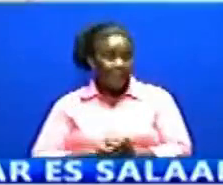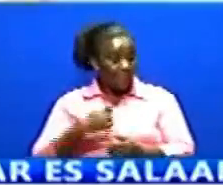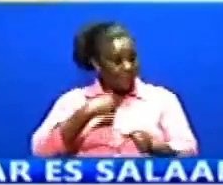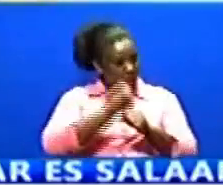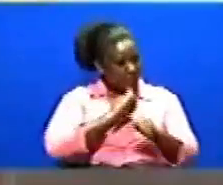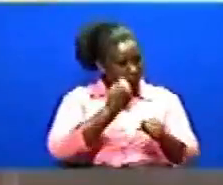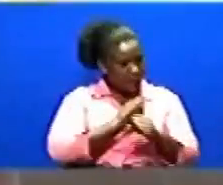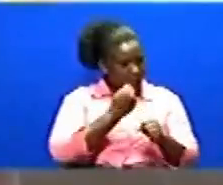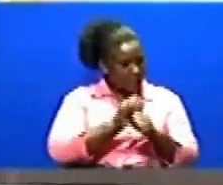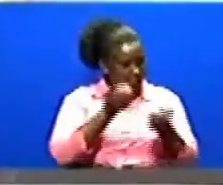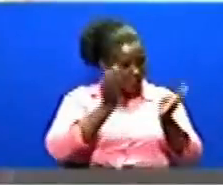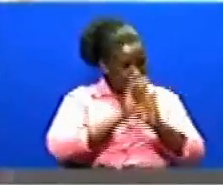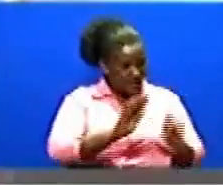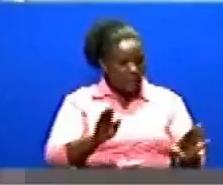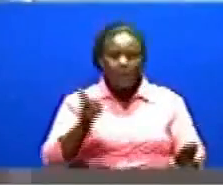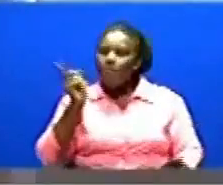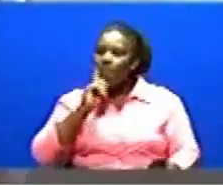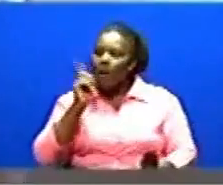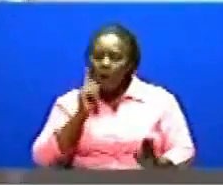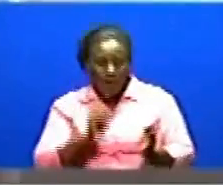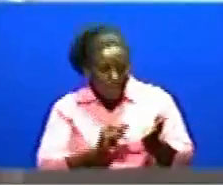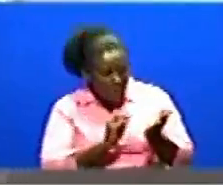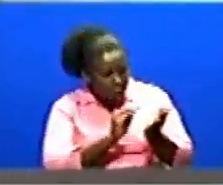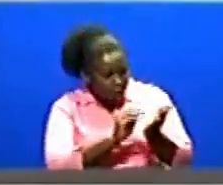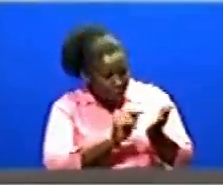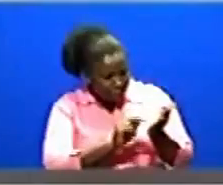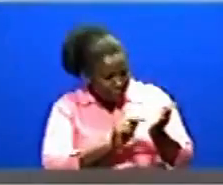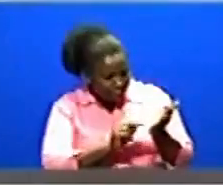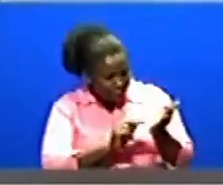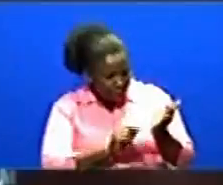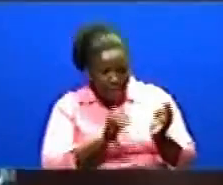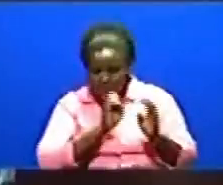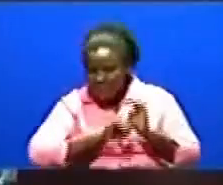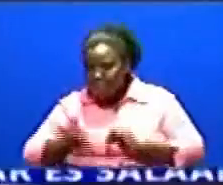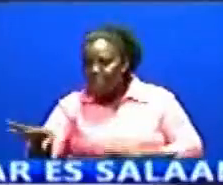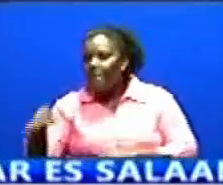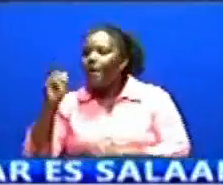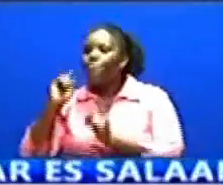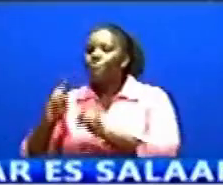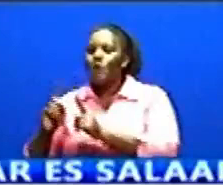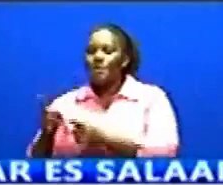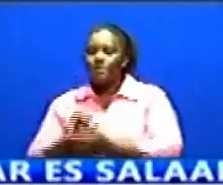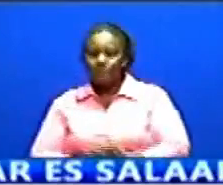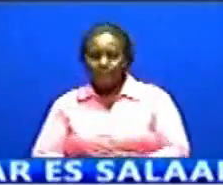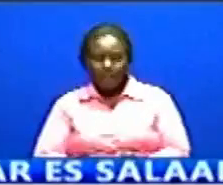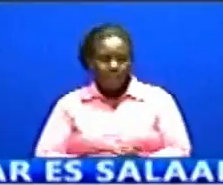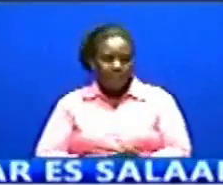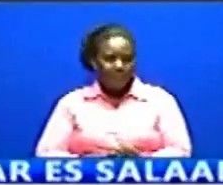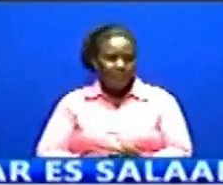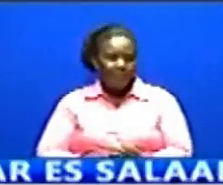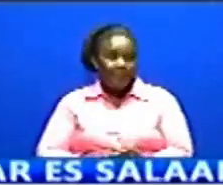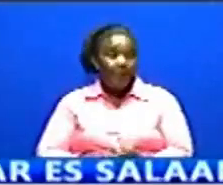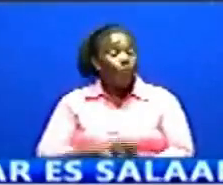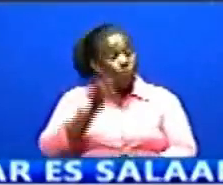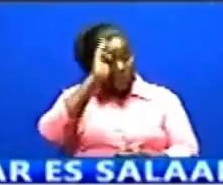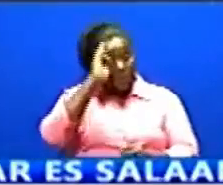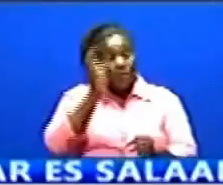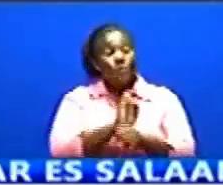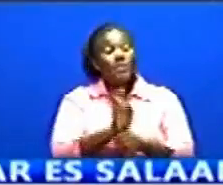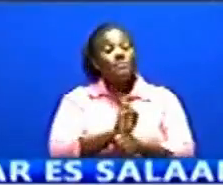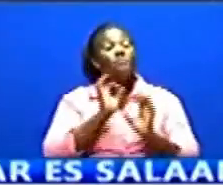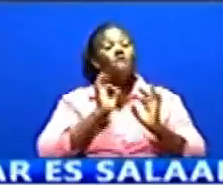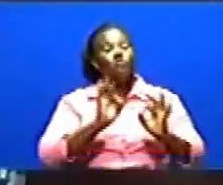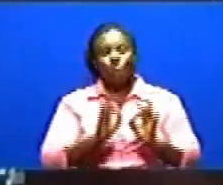anaziakikisha Na kumtumia mwalimu Katika njia mtanda Walakini masazuetu vile vile Watusimamia